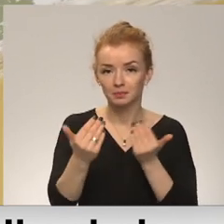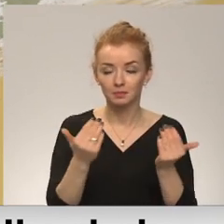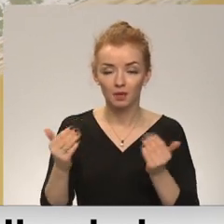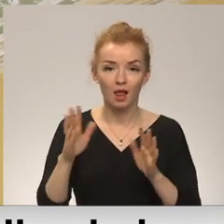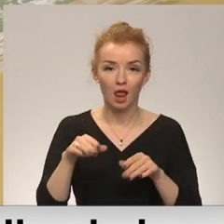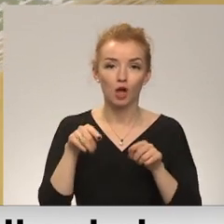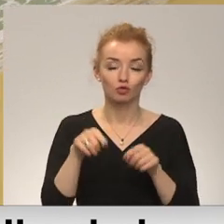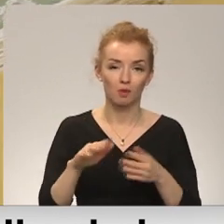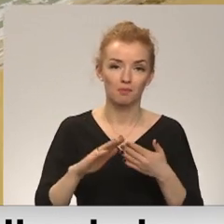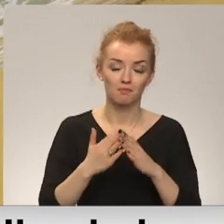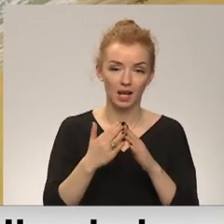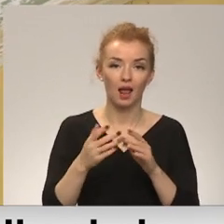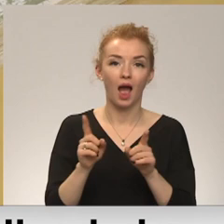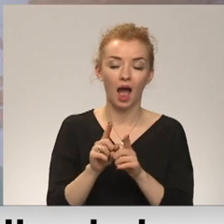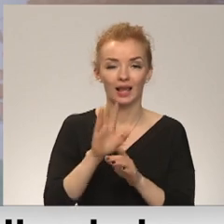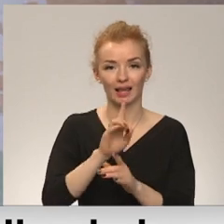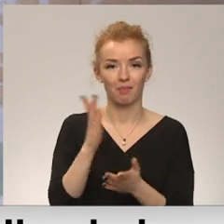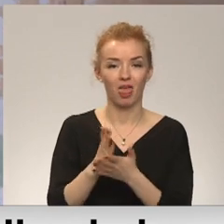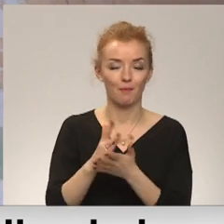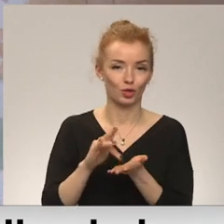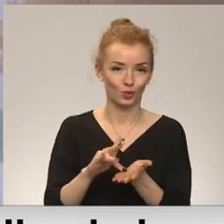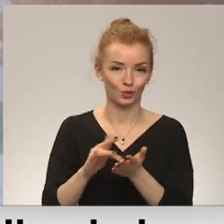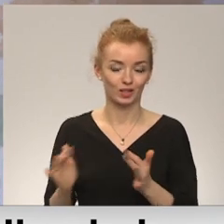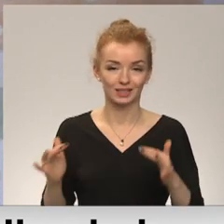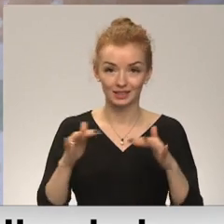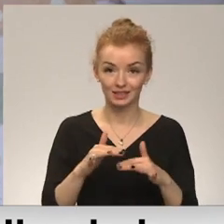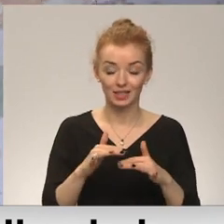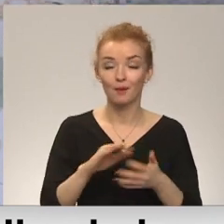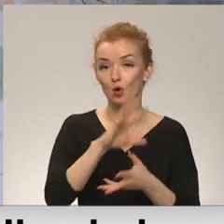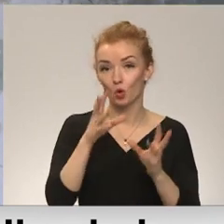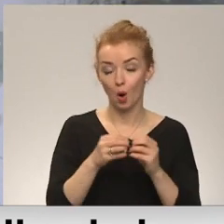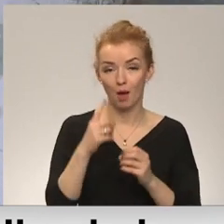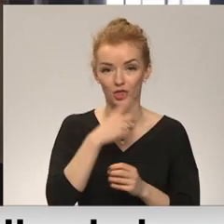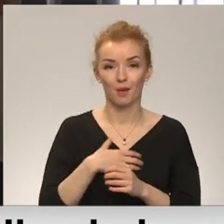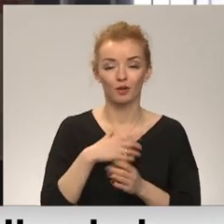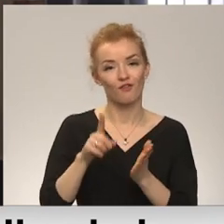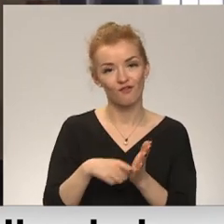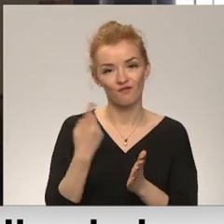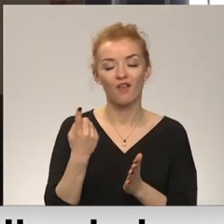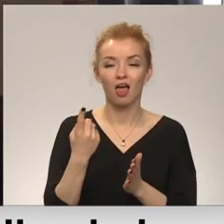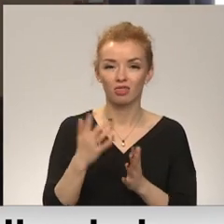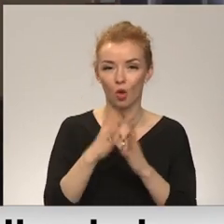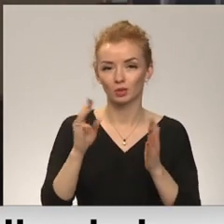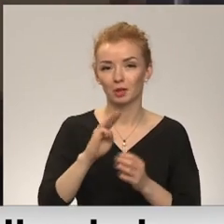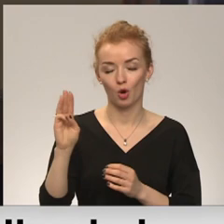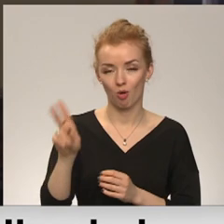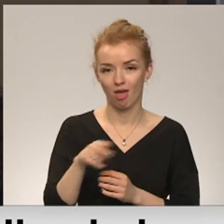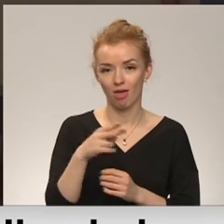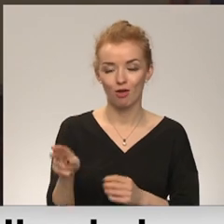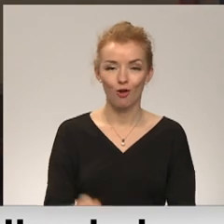pilišo darbu laikā turistiem atstāt pieejamu. Visiem atlikušajiem darbiem kopā būšot nepieciešami vēl vairāki miljoni eiro.